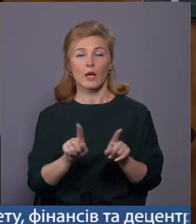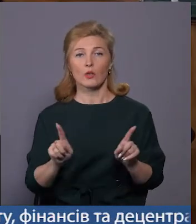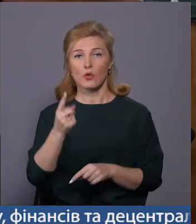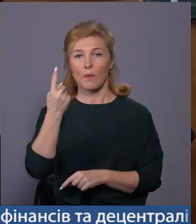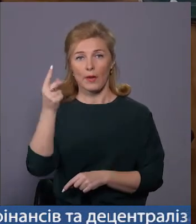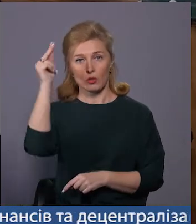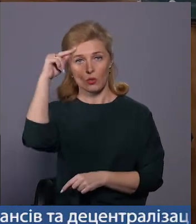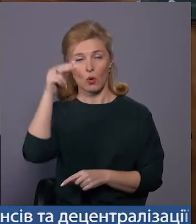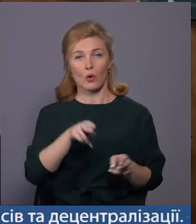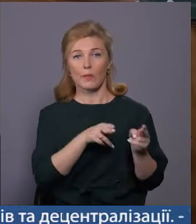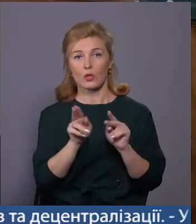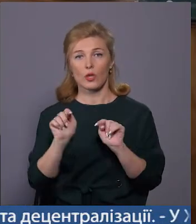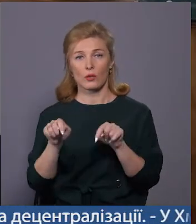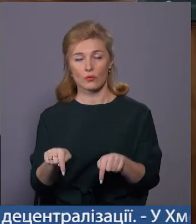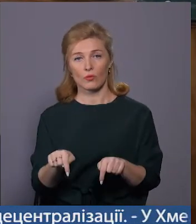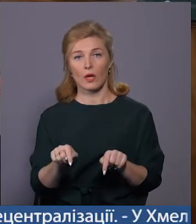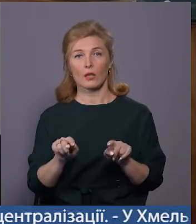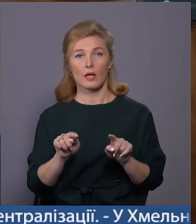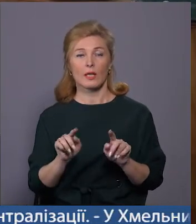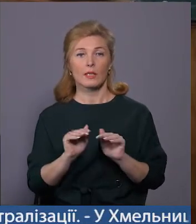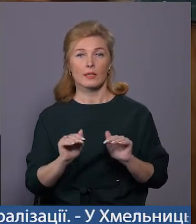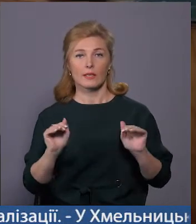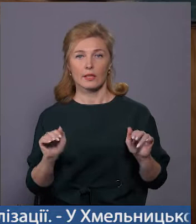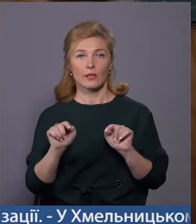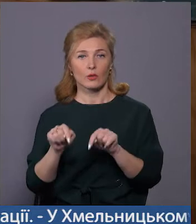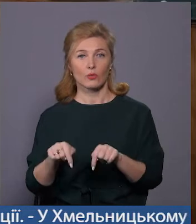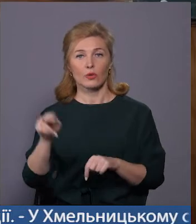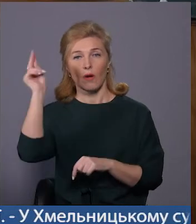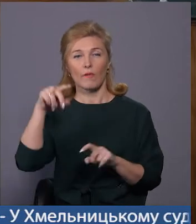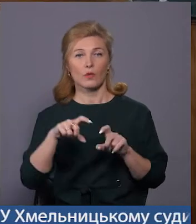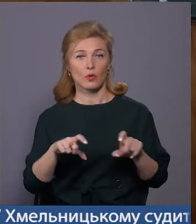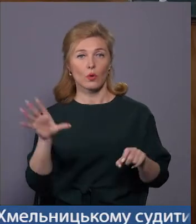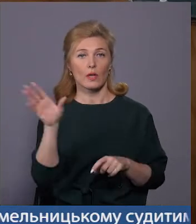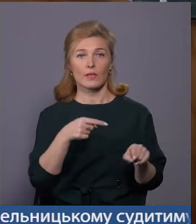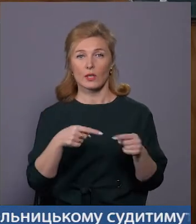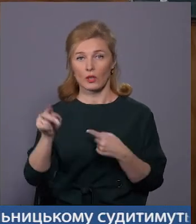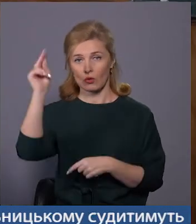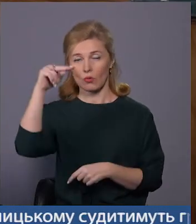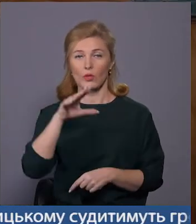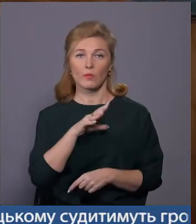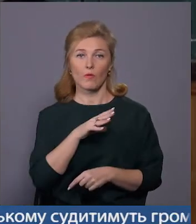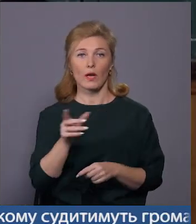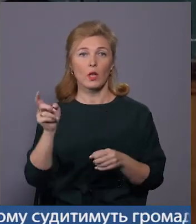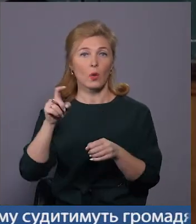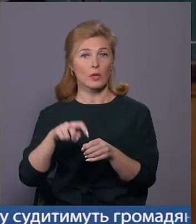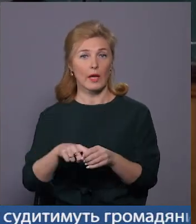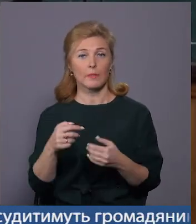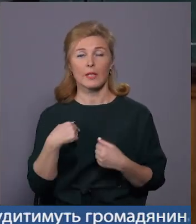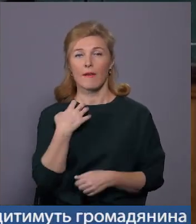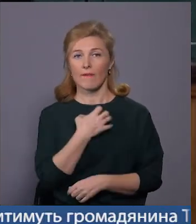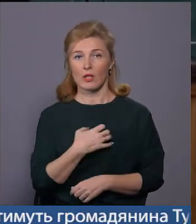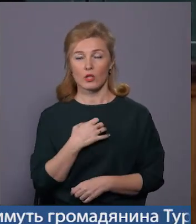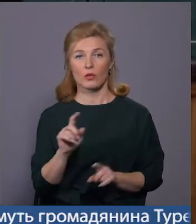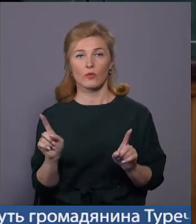приїжджаю сюди, тому що діти тут в школі, а всі інші уроки бувають онлайн. Мені важливо, щоб